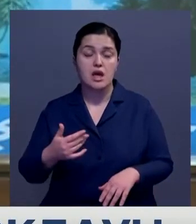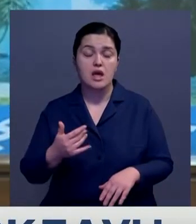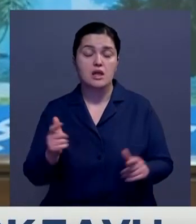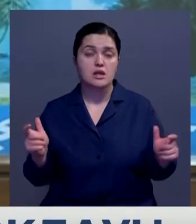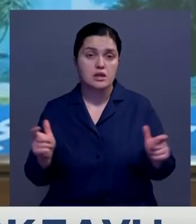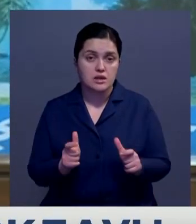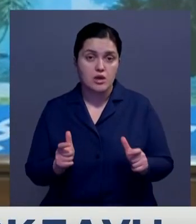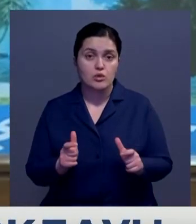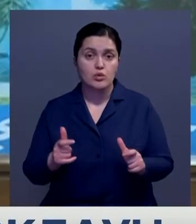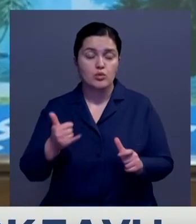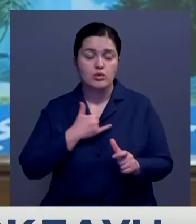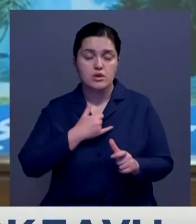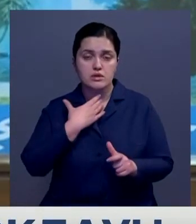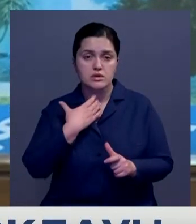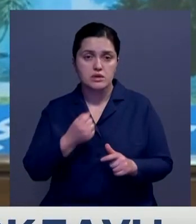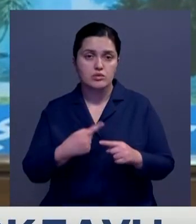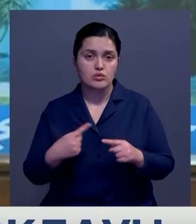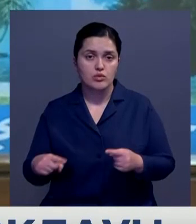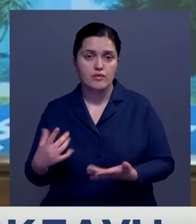локдаун. У нас нет другого выхода.